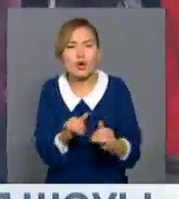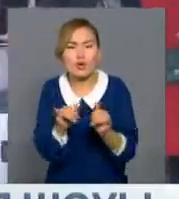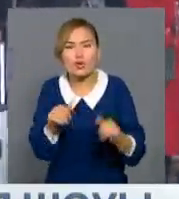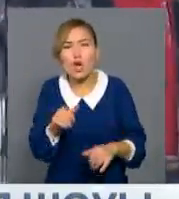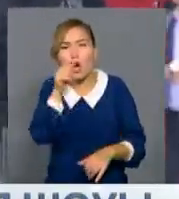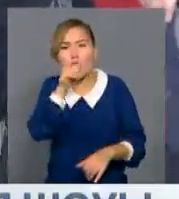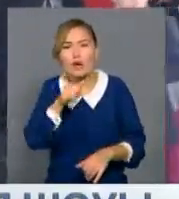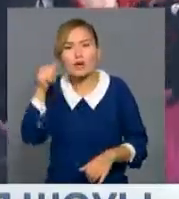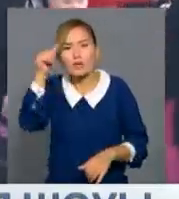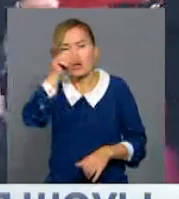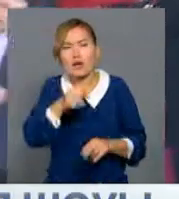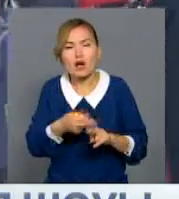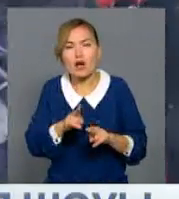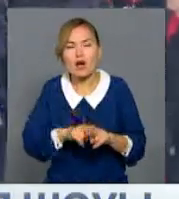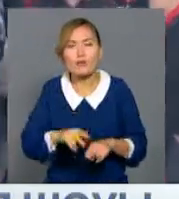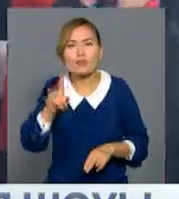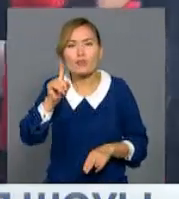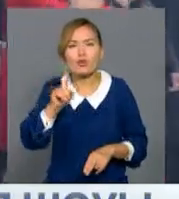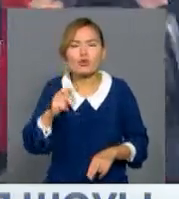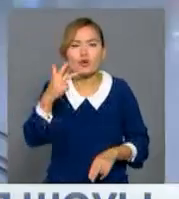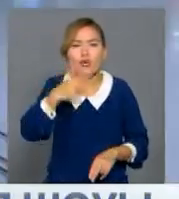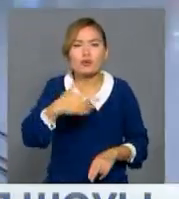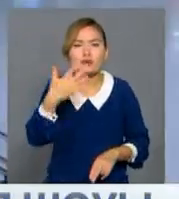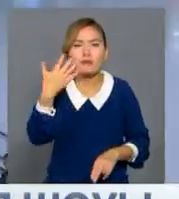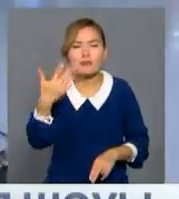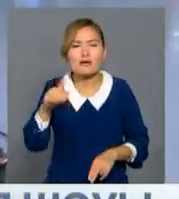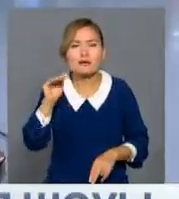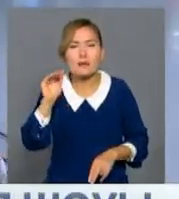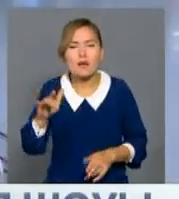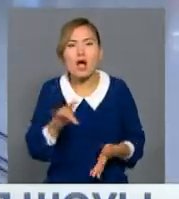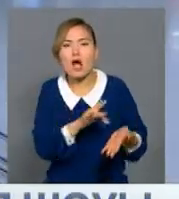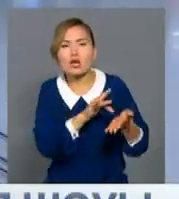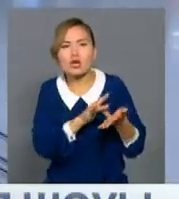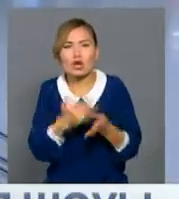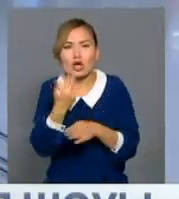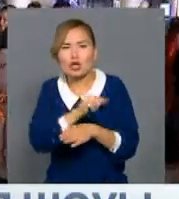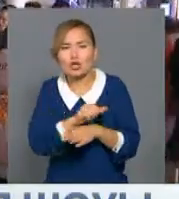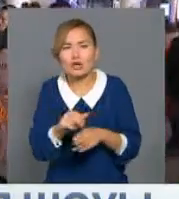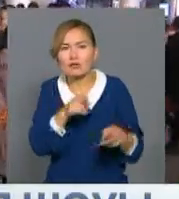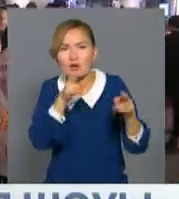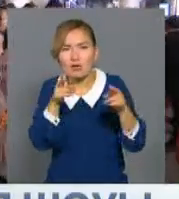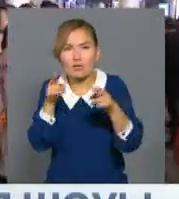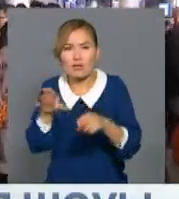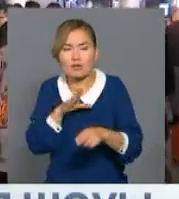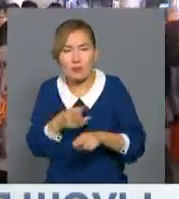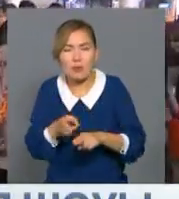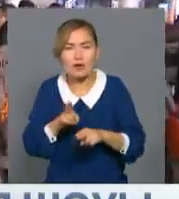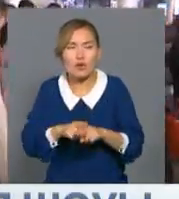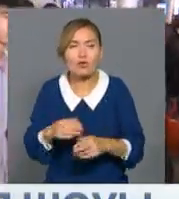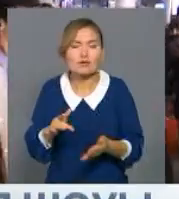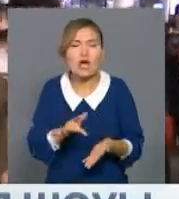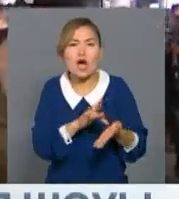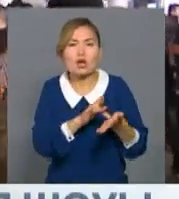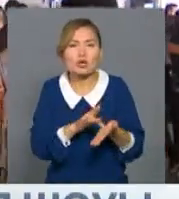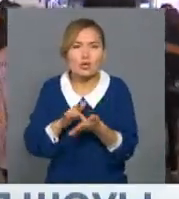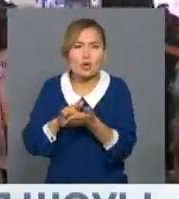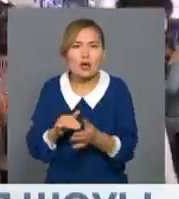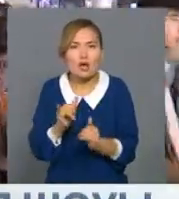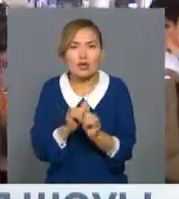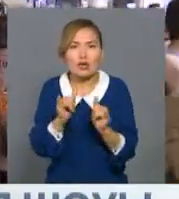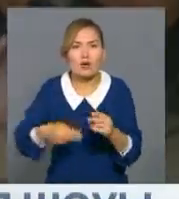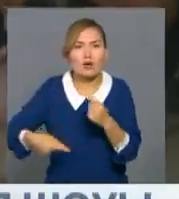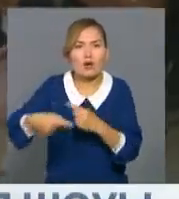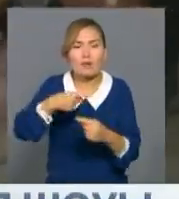135 миллион саяқаттаушы шет мемлекеттар алап, 261 миллиард доллар қалдырып кеткен. Туризмден түсетін осы толағай